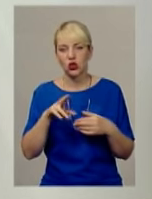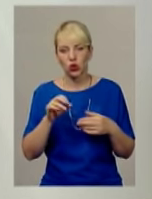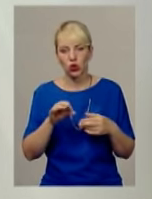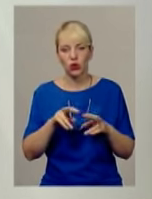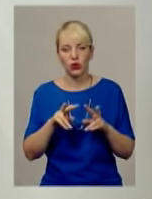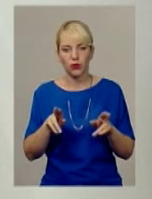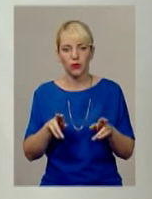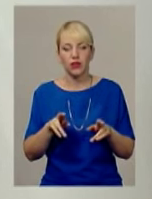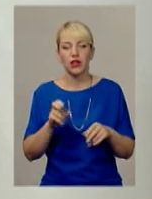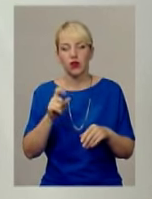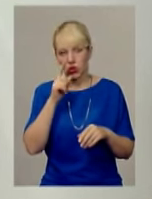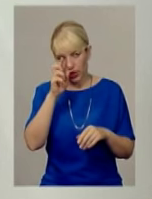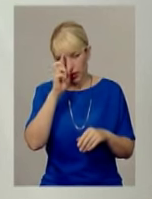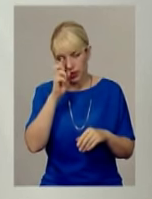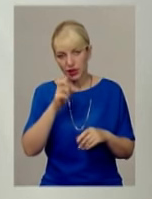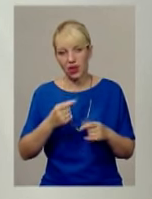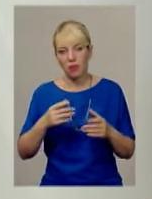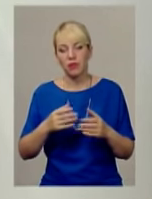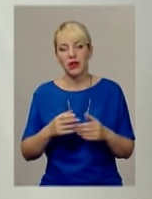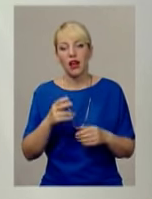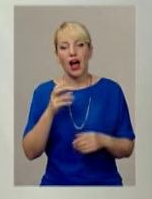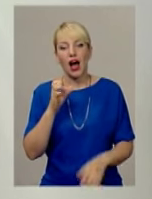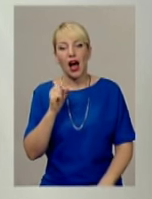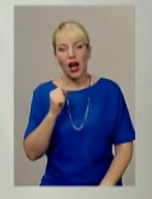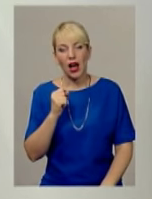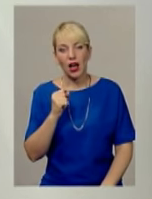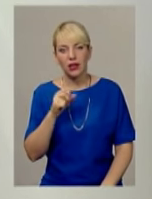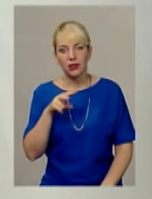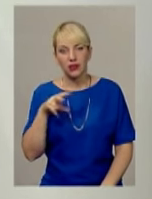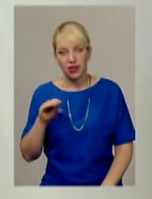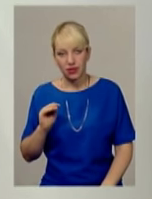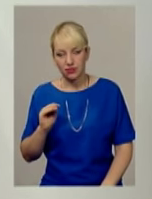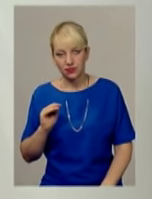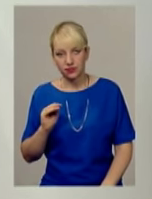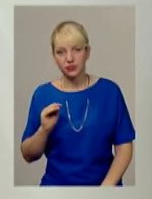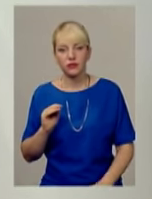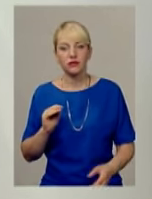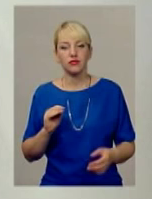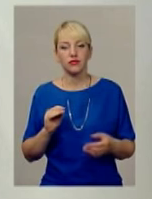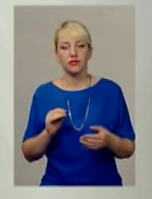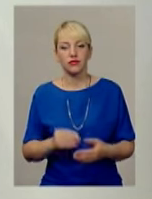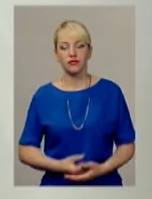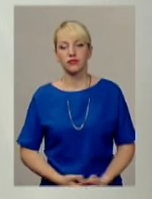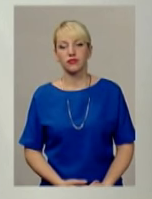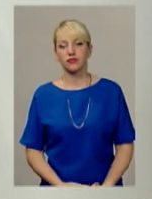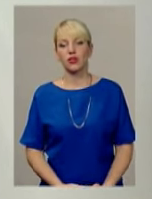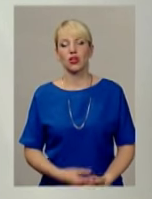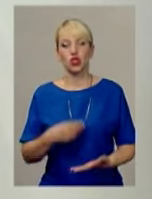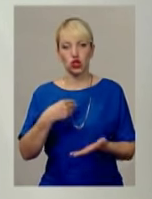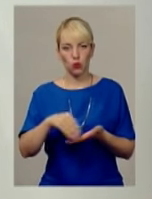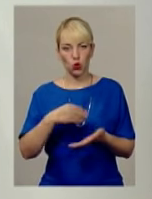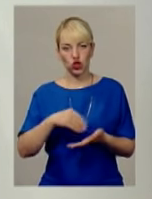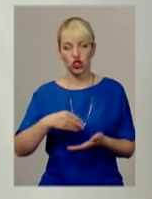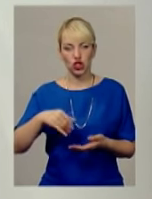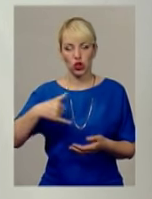споживчого кошику України приблизилося. Але визначення споживчого кошика